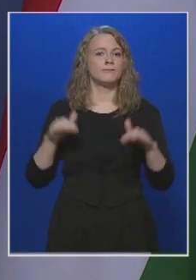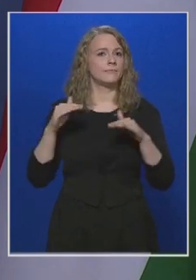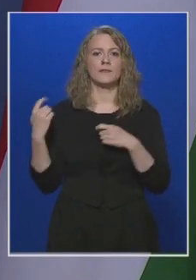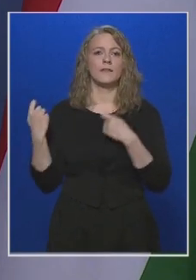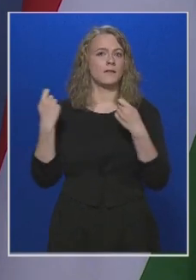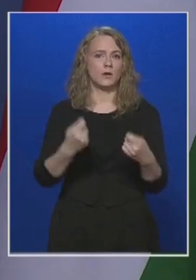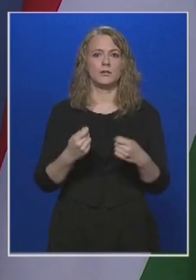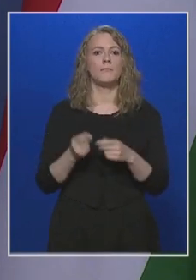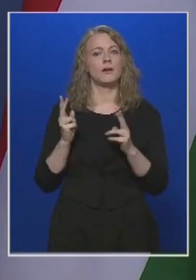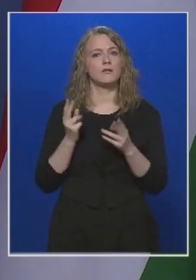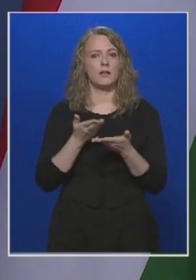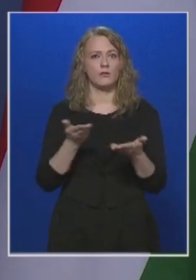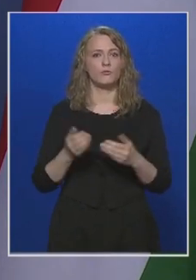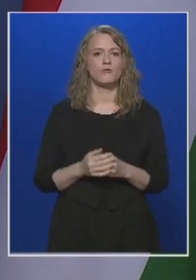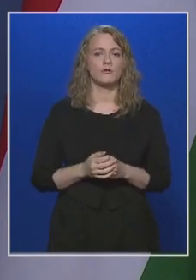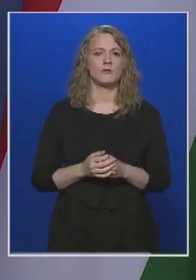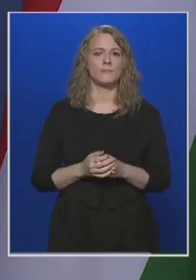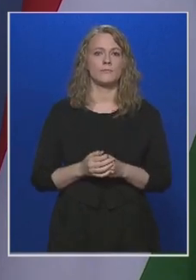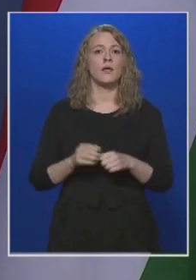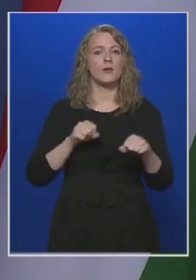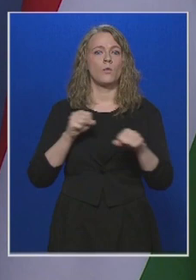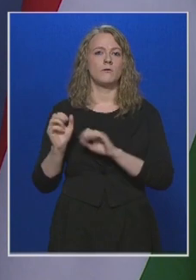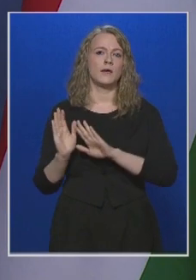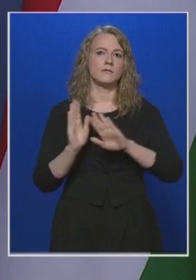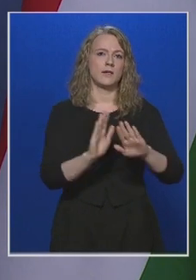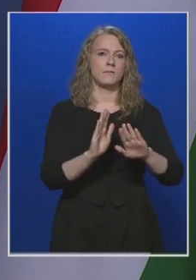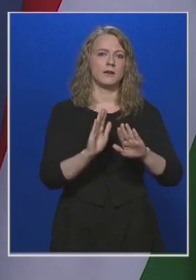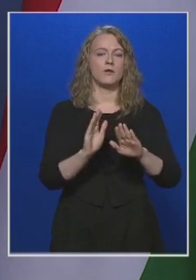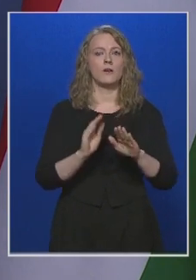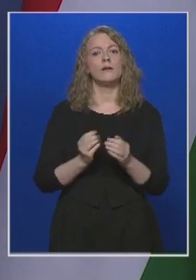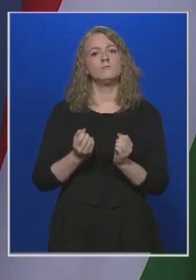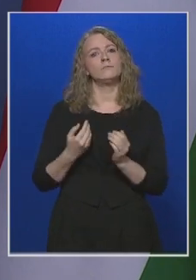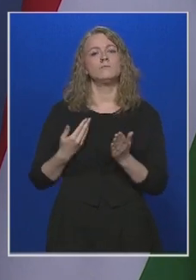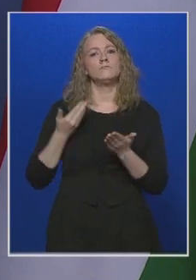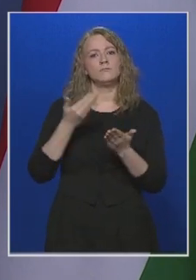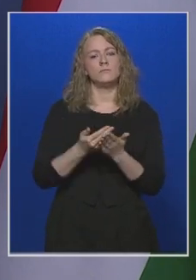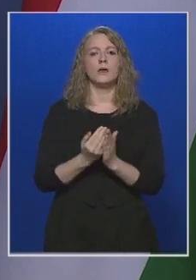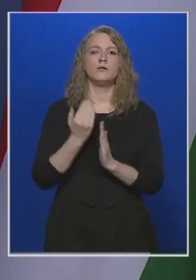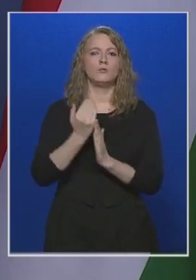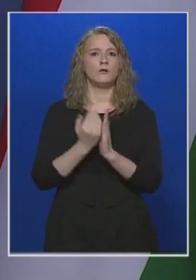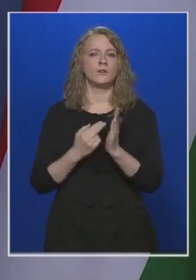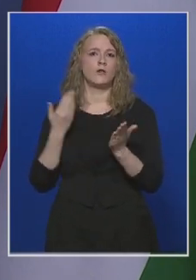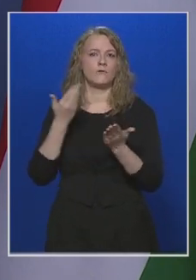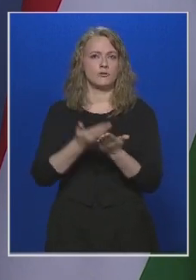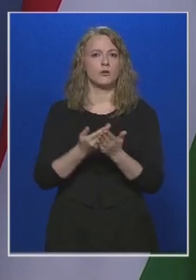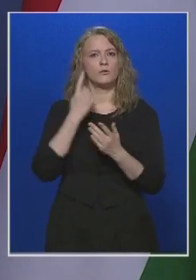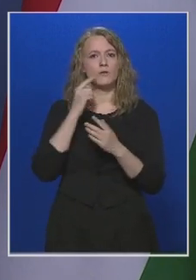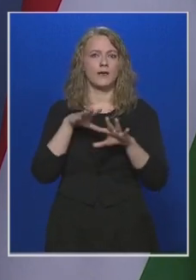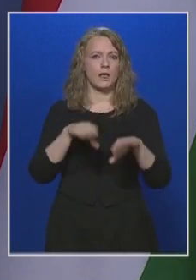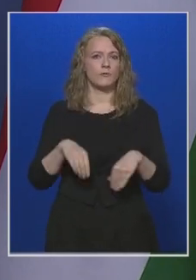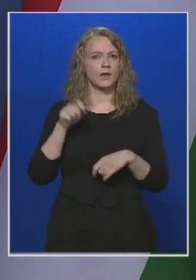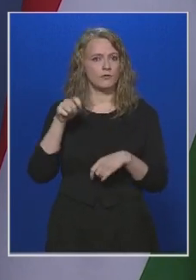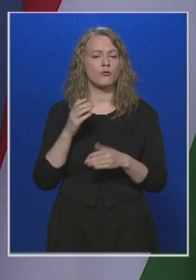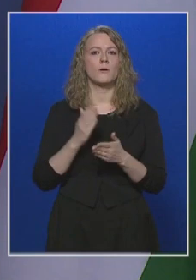azt a lehetőséget a kormány számára, hogy az előterjesztett törvényjavaslatot a képviselők el tudják fogadni